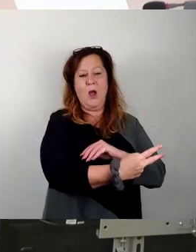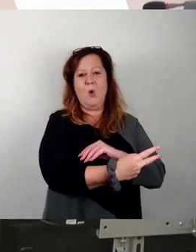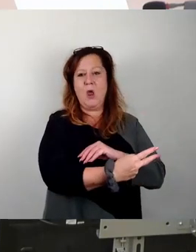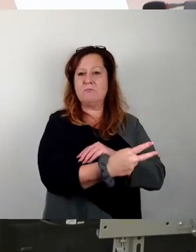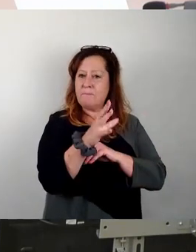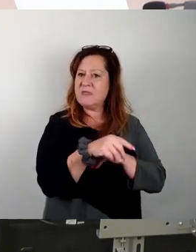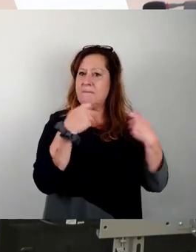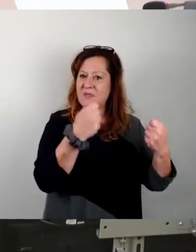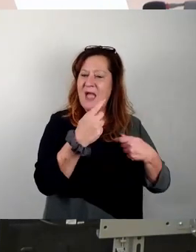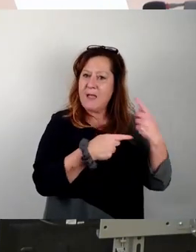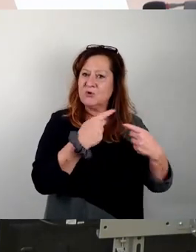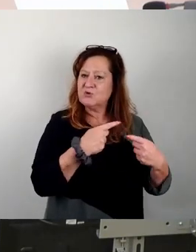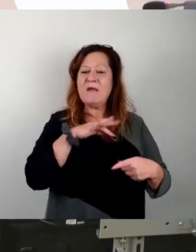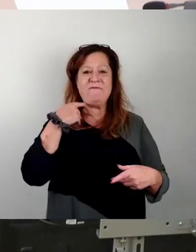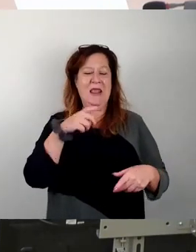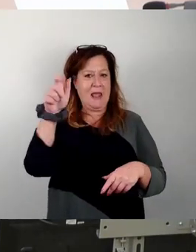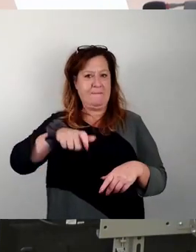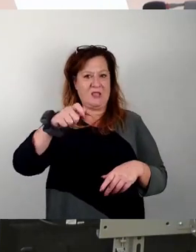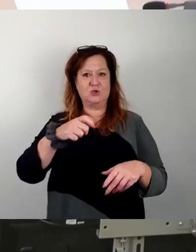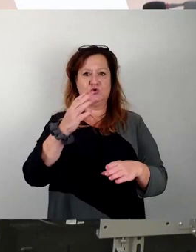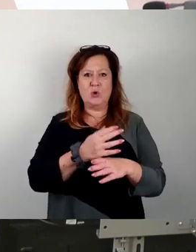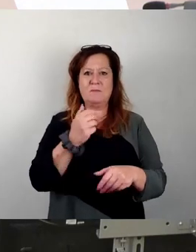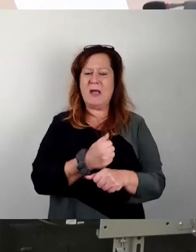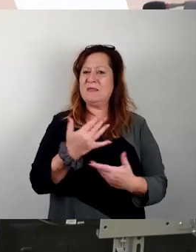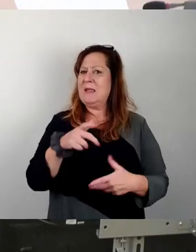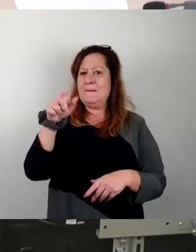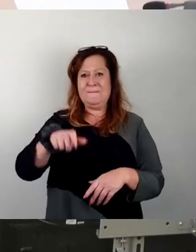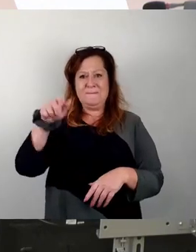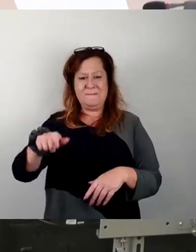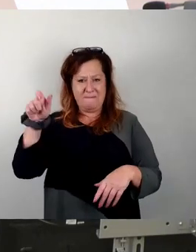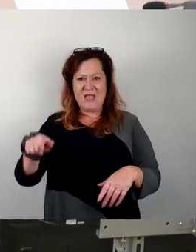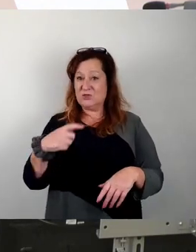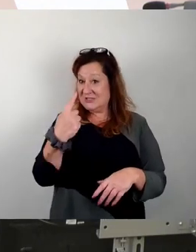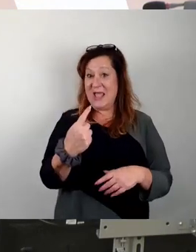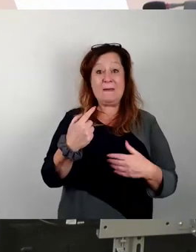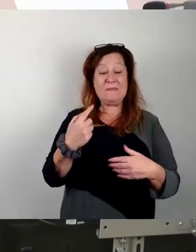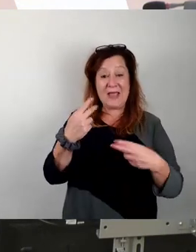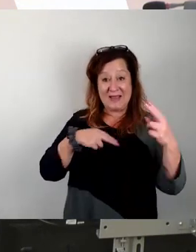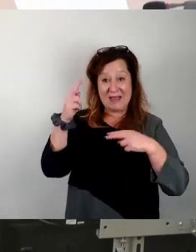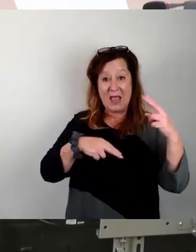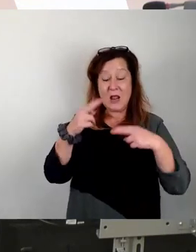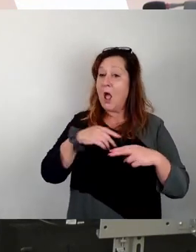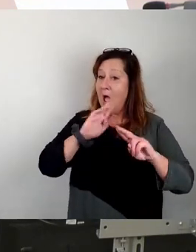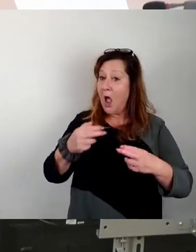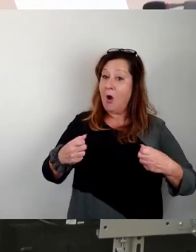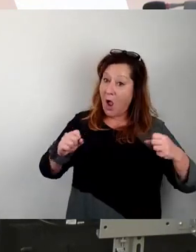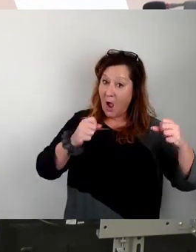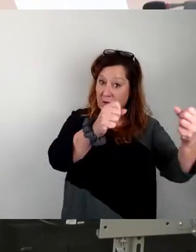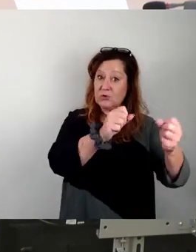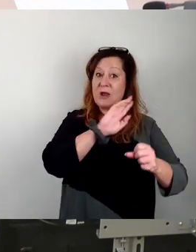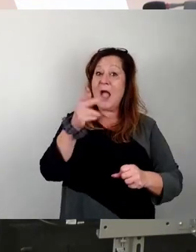Und wenn Sie dort von den Menschen vor Ort sprechen, dann sind die, die ich kennengelernt habe, welche, die sich engagieren. Auch vielen Dank an den